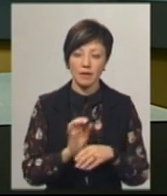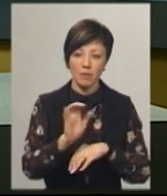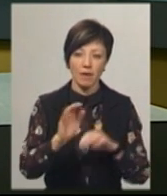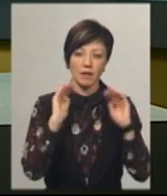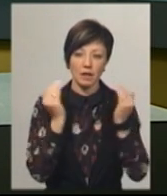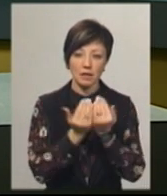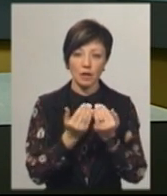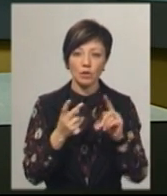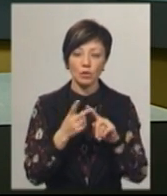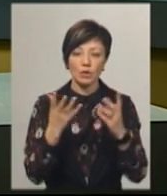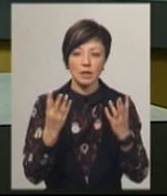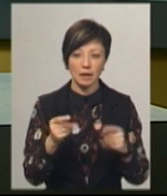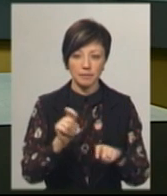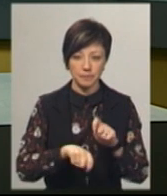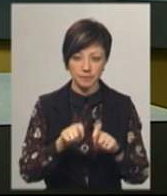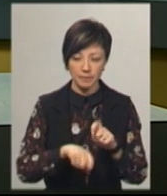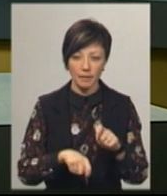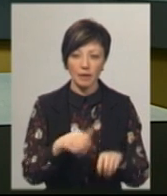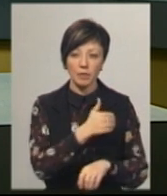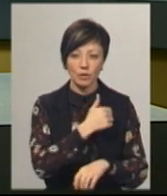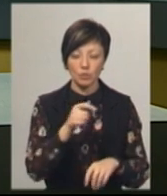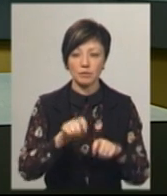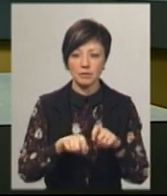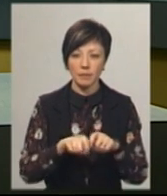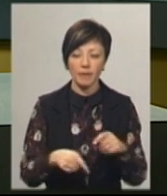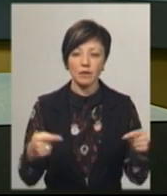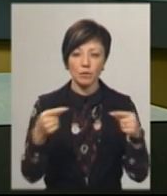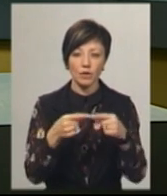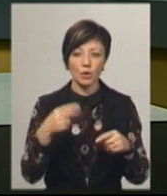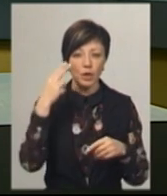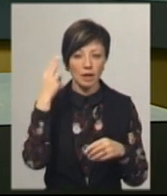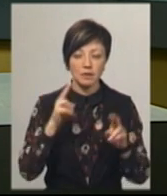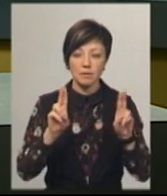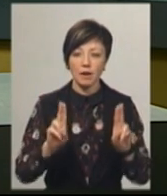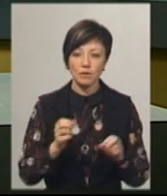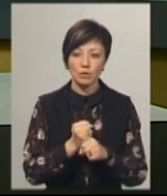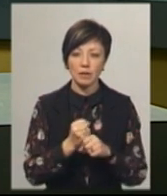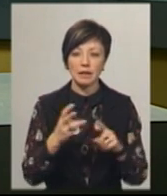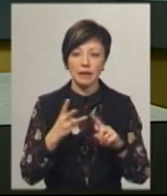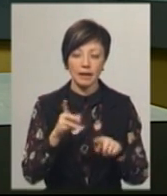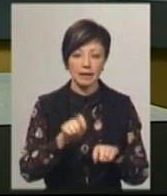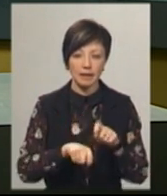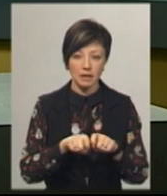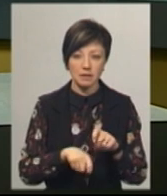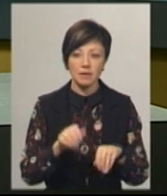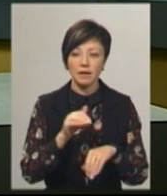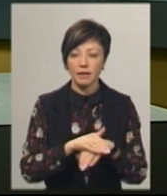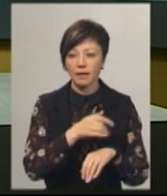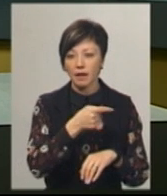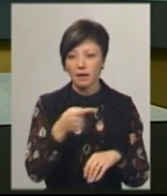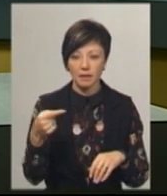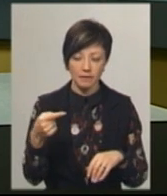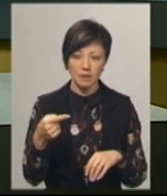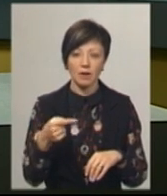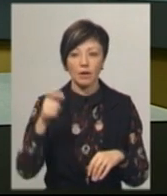дня у лікарні хлопці зробили ще один тест та виміряли температуру. Відповідно до китайських правил зробили третій тест. Він виявився негативним.